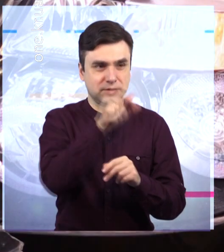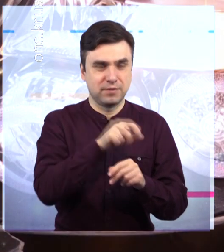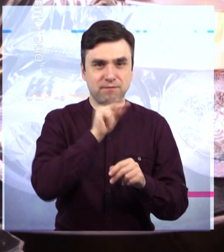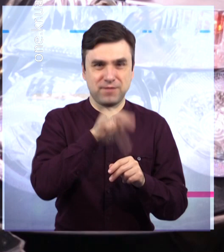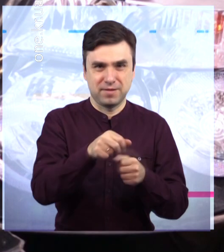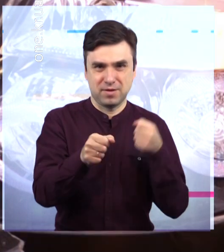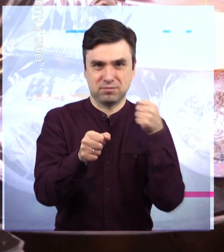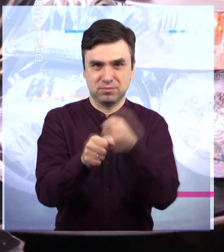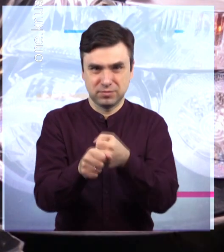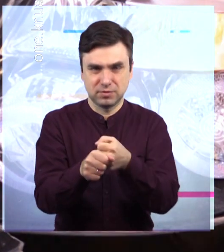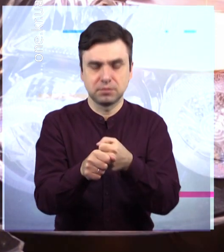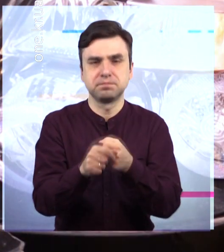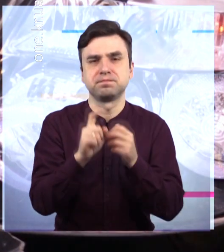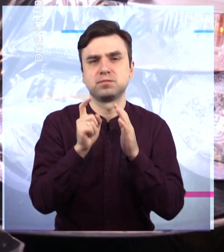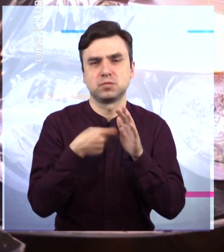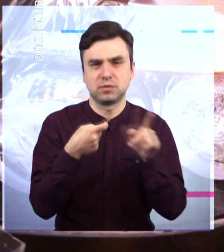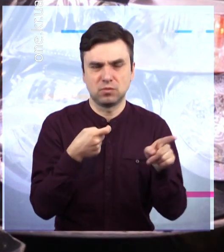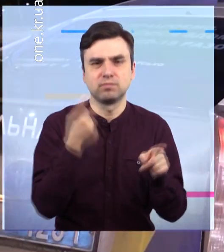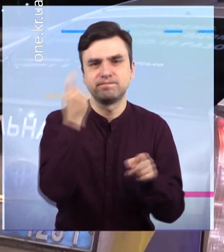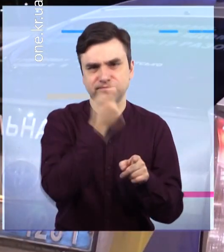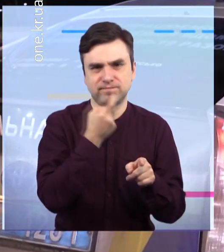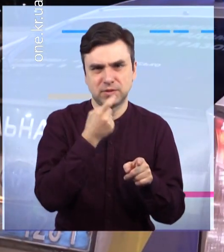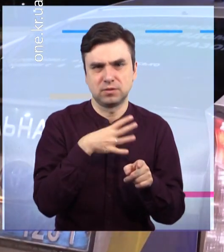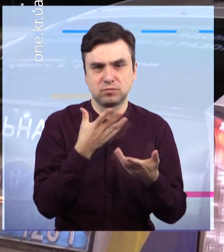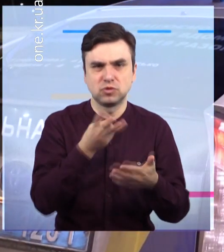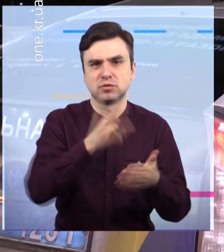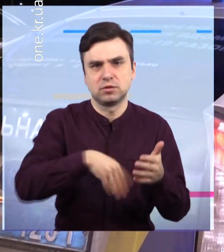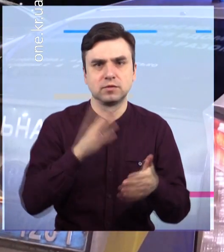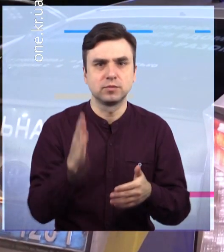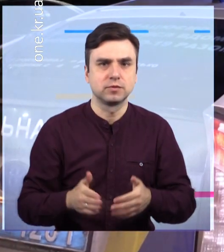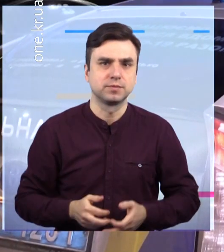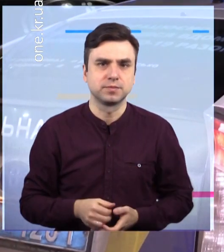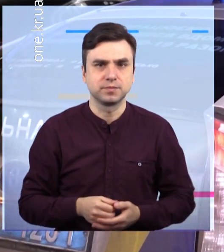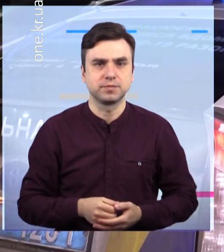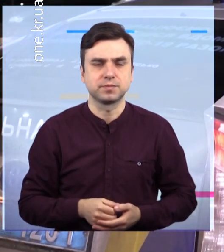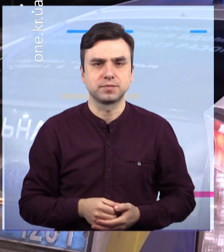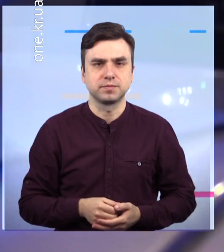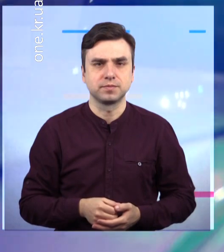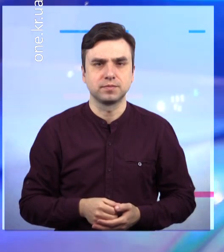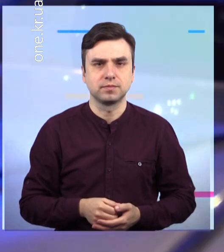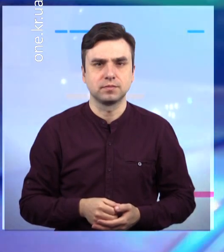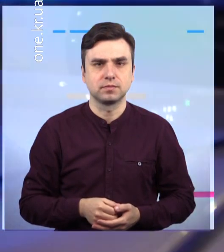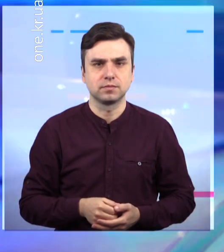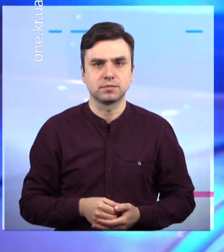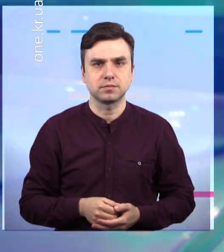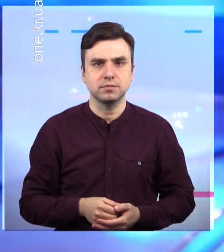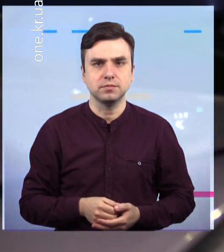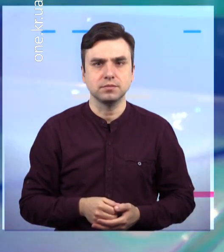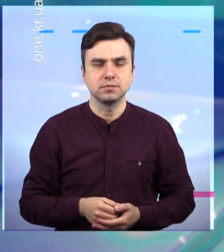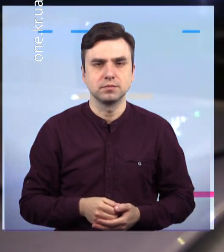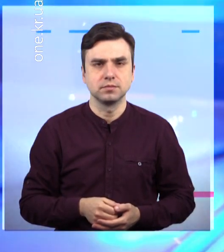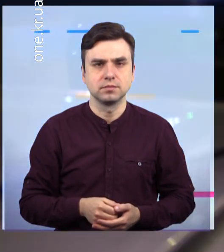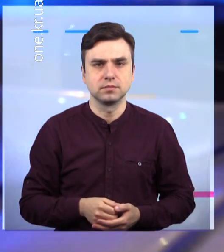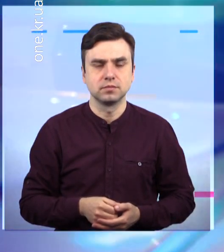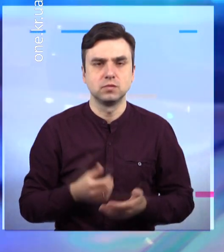'ялася частина кузова. А ось у чеського автомобіля понівичилось переднє крило з лівого боку. Для учасників дорожньо-транспортної